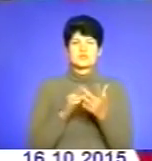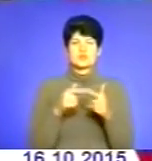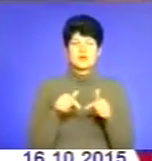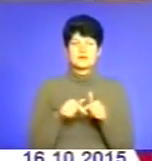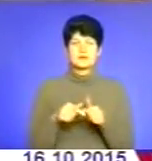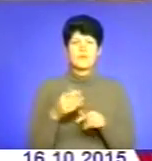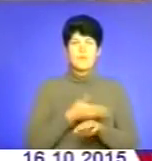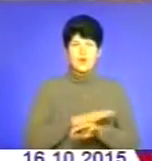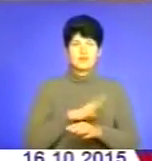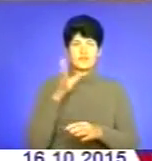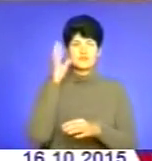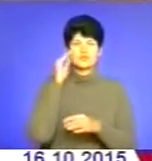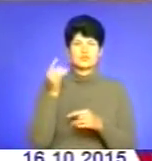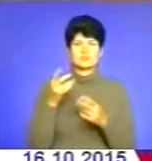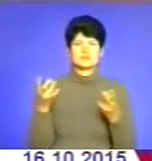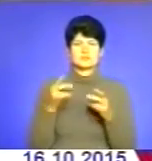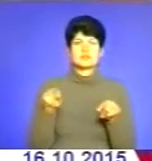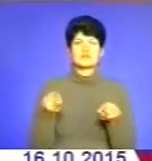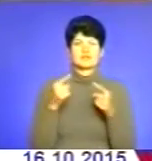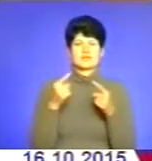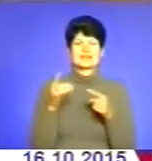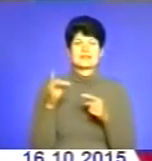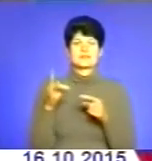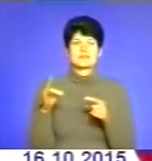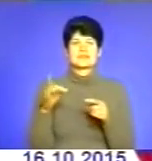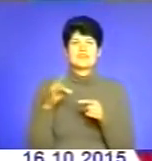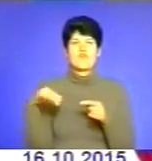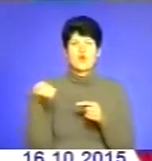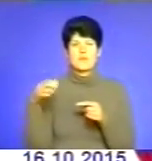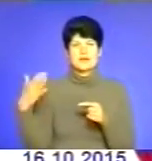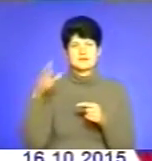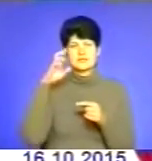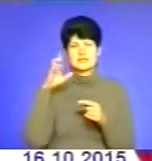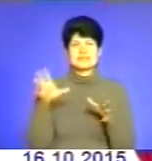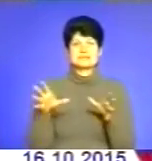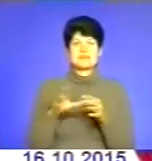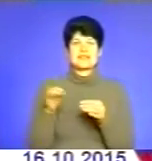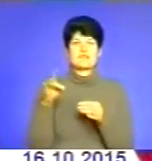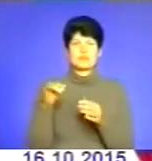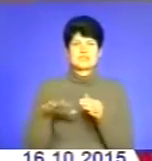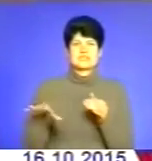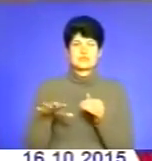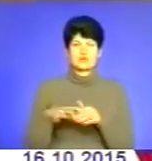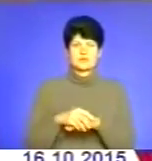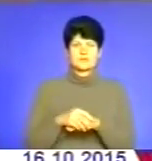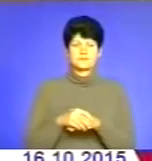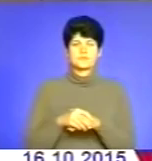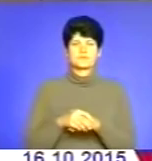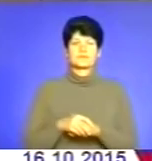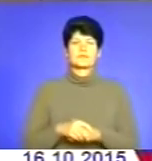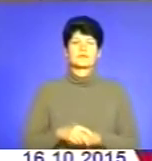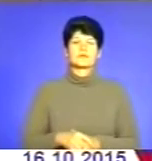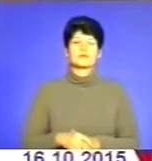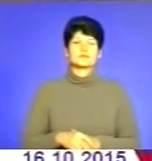Тернопільщині варто створити із проєвропейськими країнами-сусідами спільні європейські зони. Повстали у нас